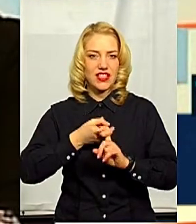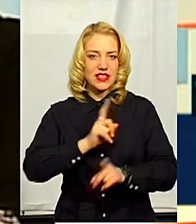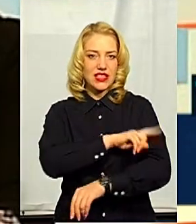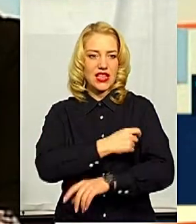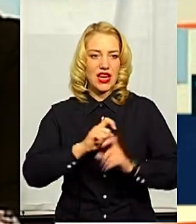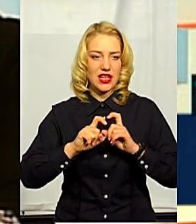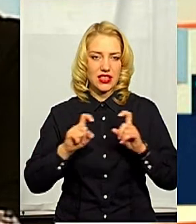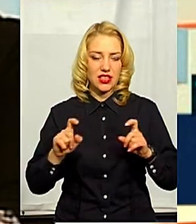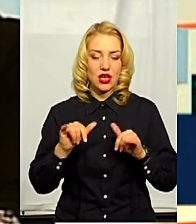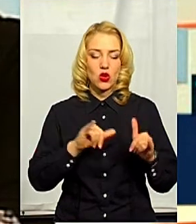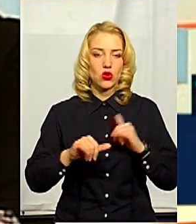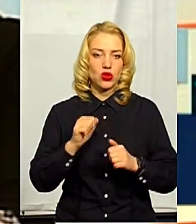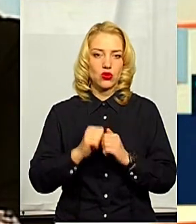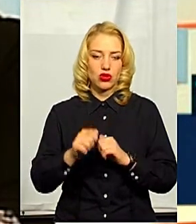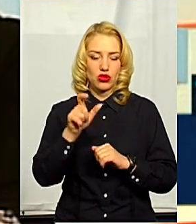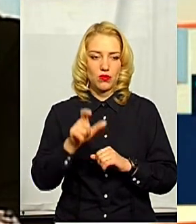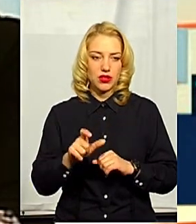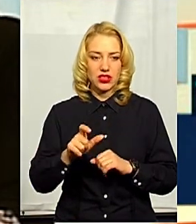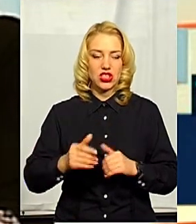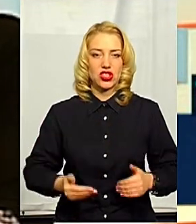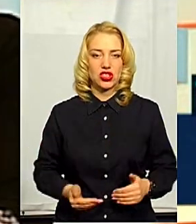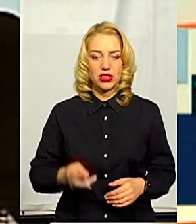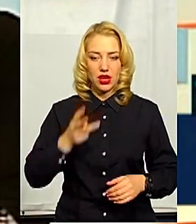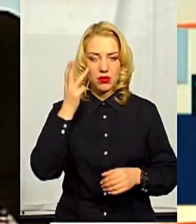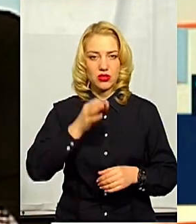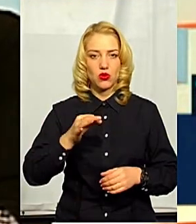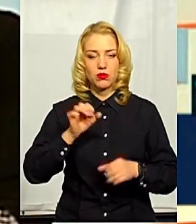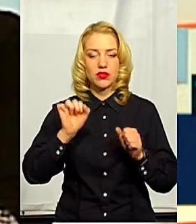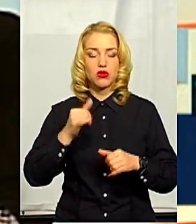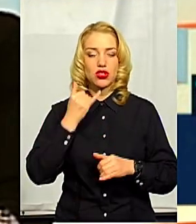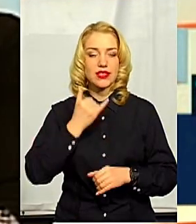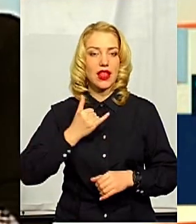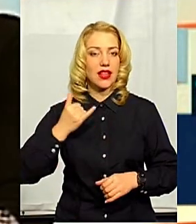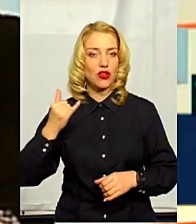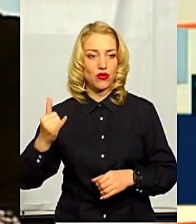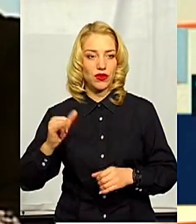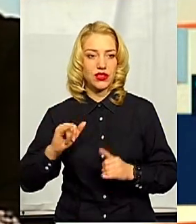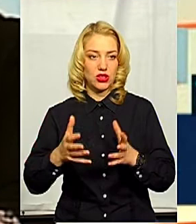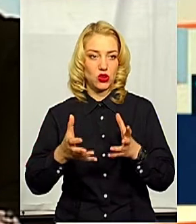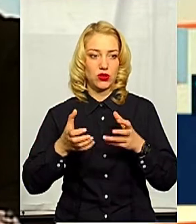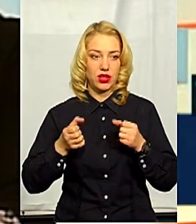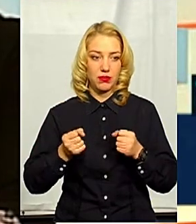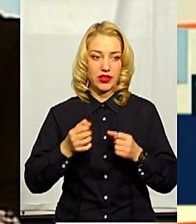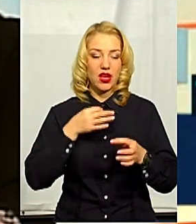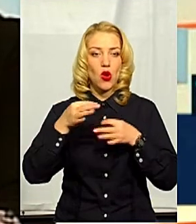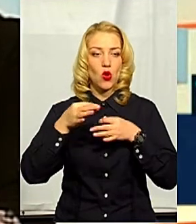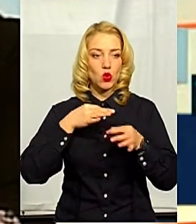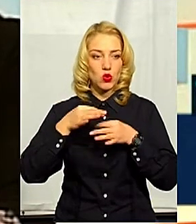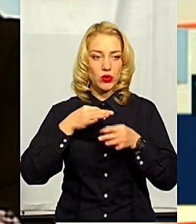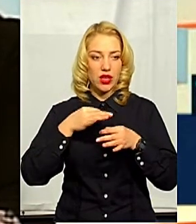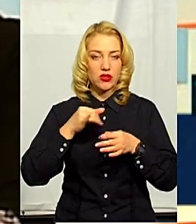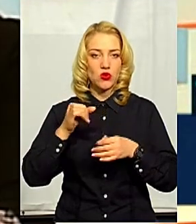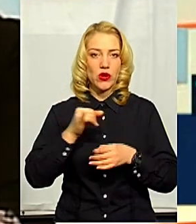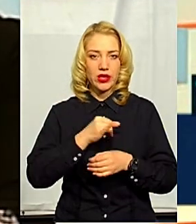кожен громадянин, житель Хмельницької області, можуть зателефонувати і як отримати консультації, так